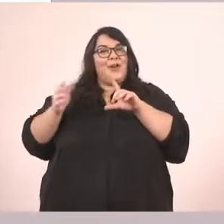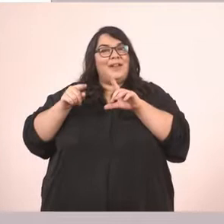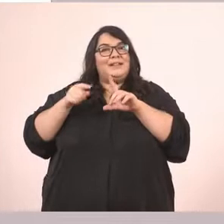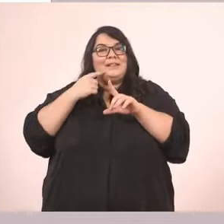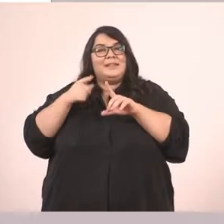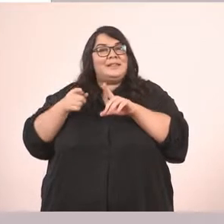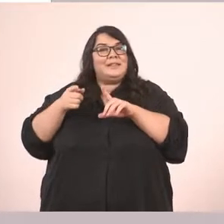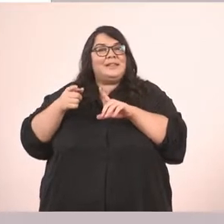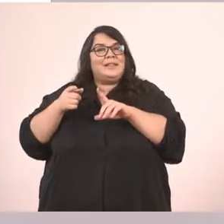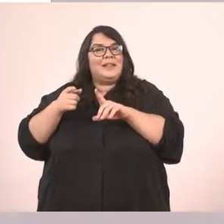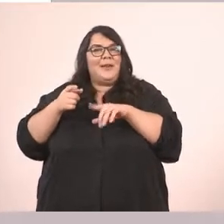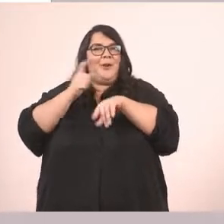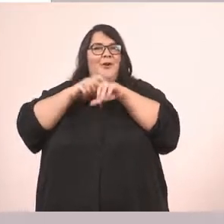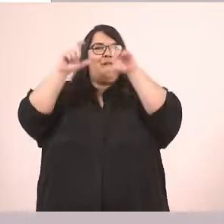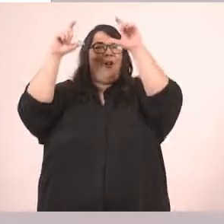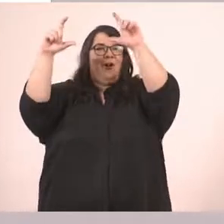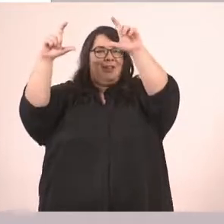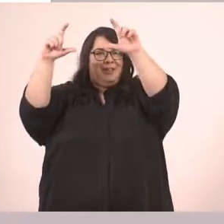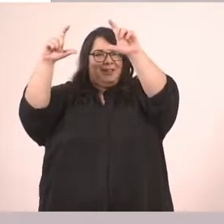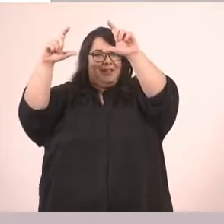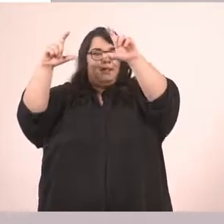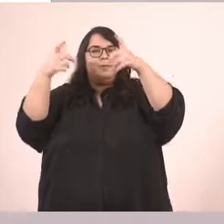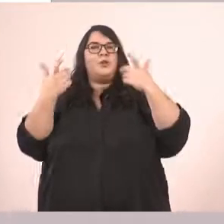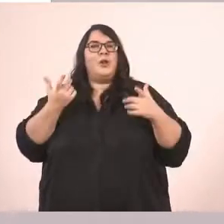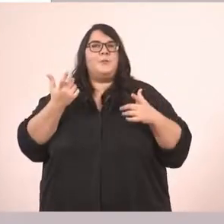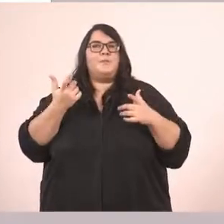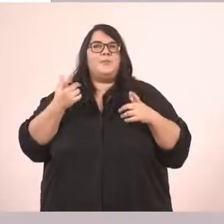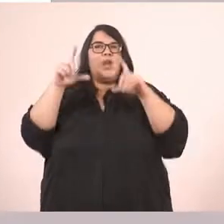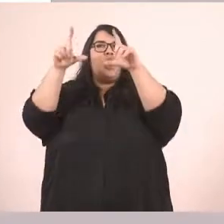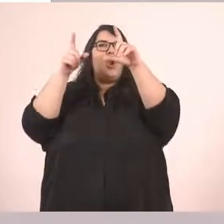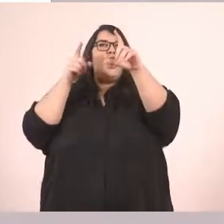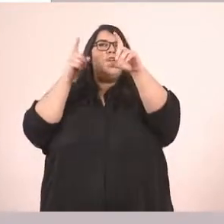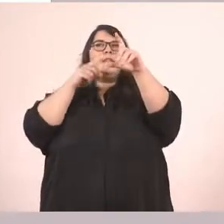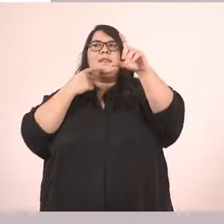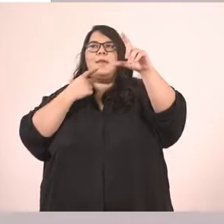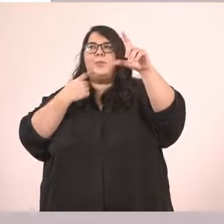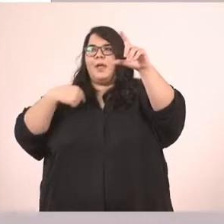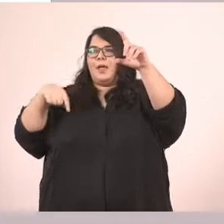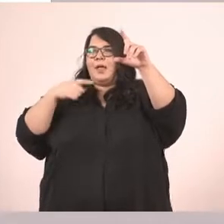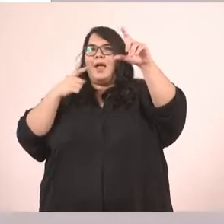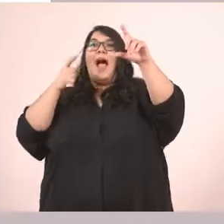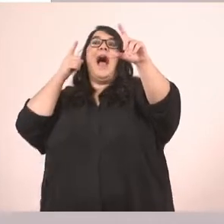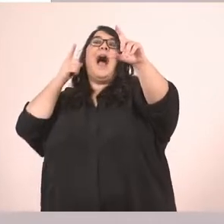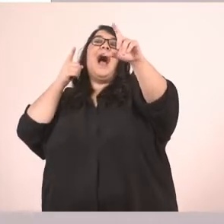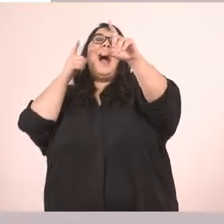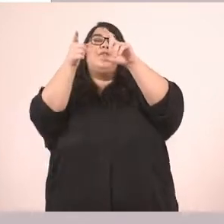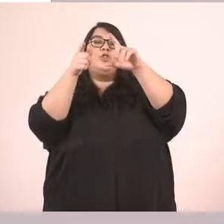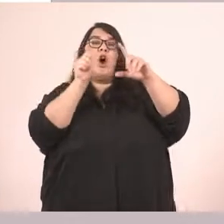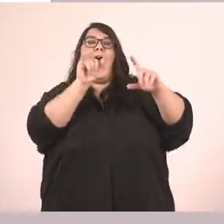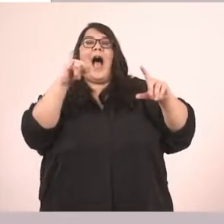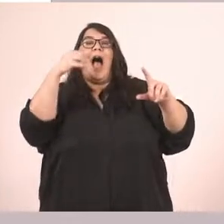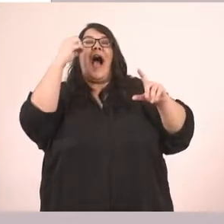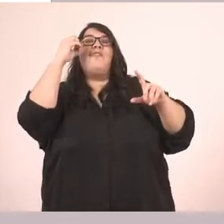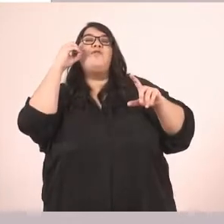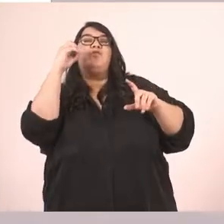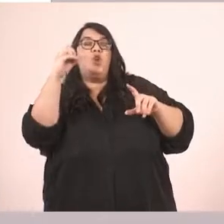ρολόι. Για να δούμε. Τι θα πούμε εδώ. Θα πούμε αυτό το ρολόι. Τρίτο